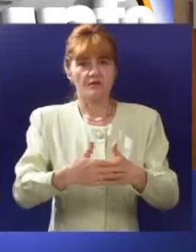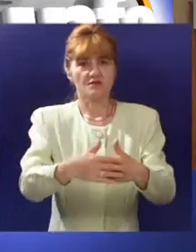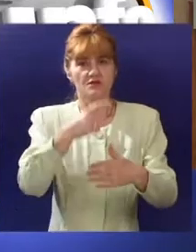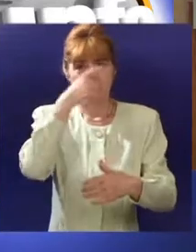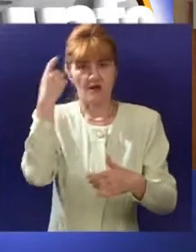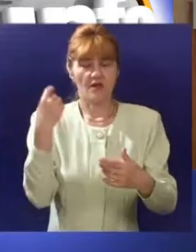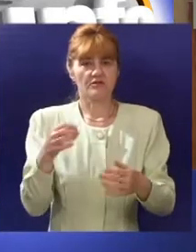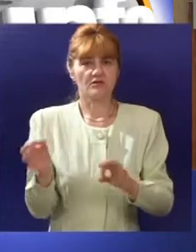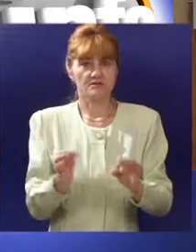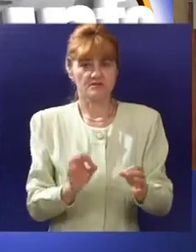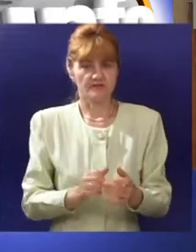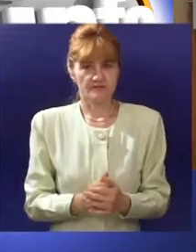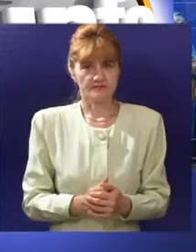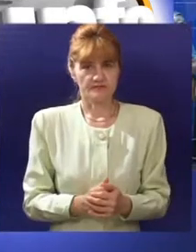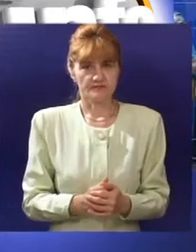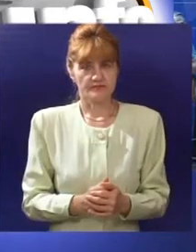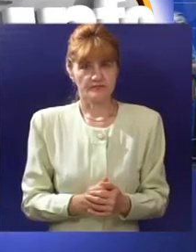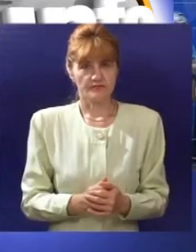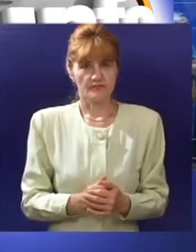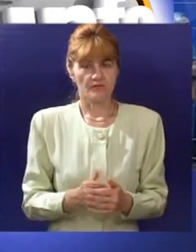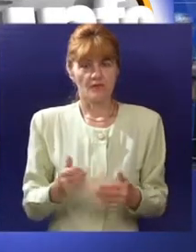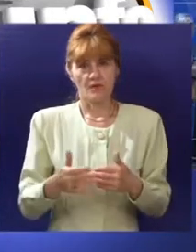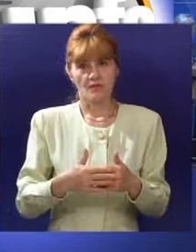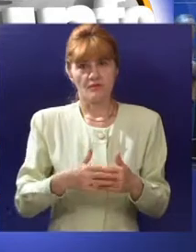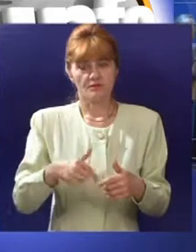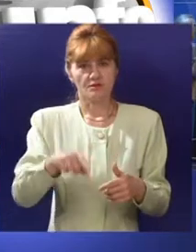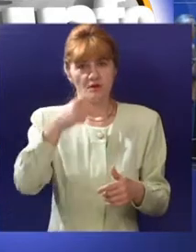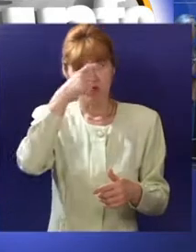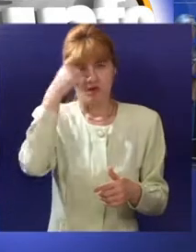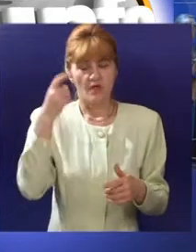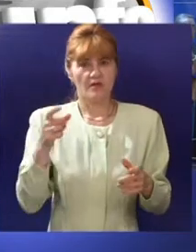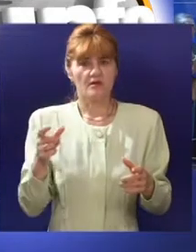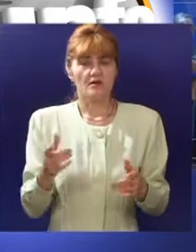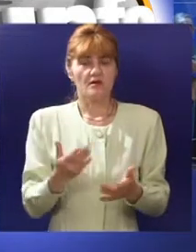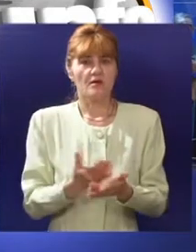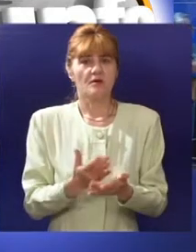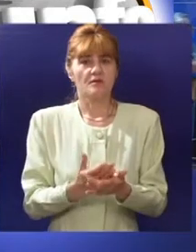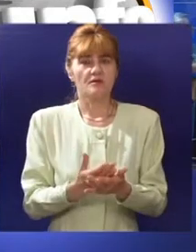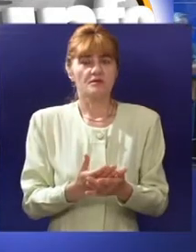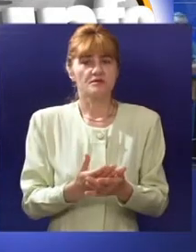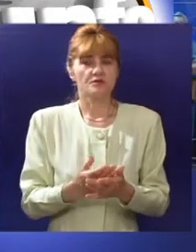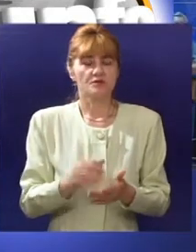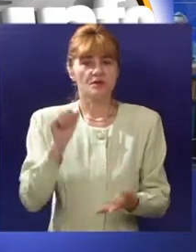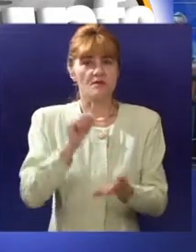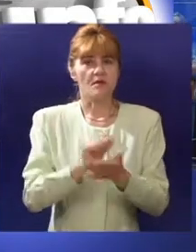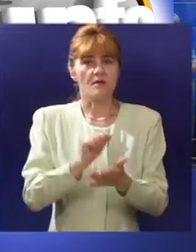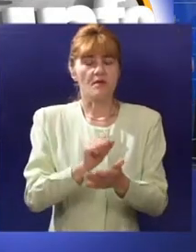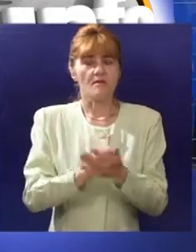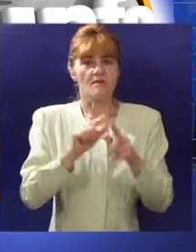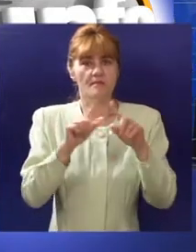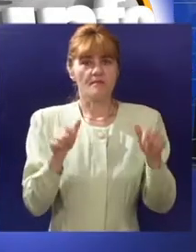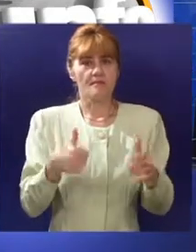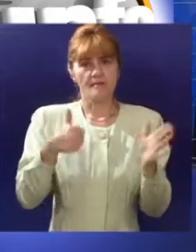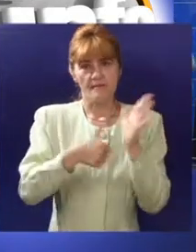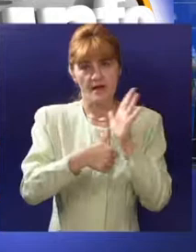Dužijance. Aktivnost koju ćemo vrlo uskoro obeležiti a to je izdavanje poštanskih marki sa motivima